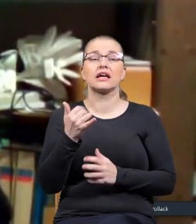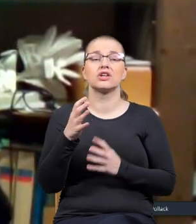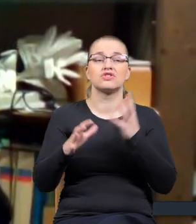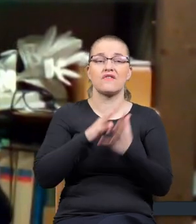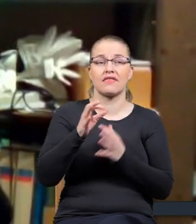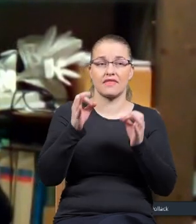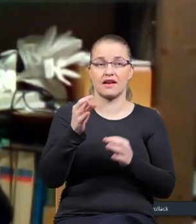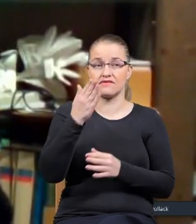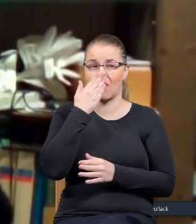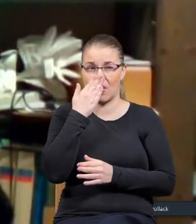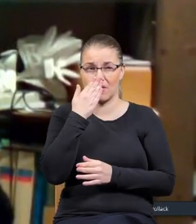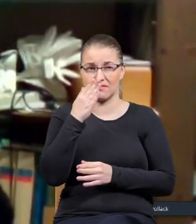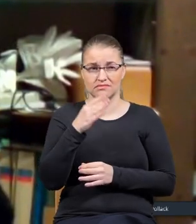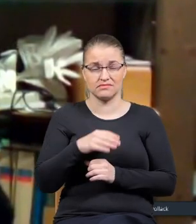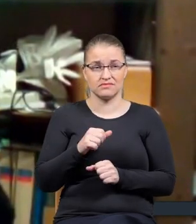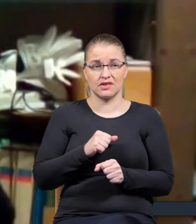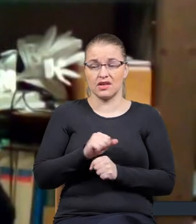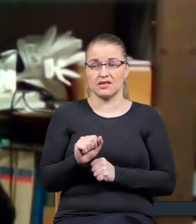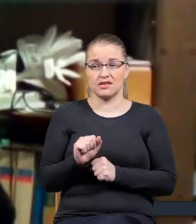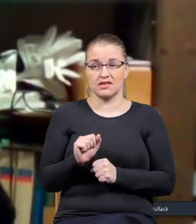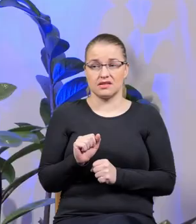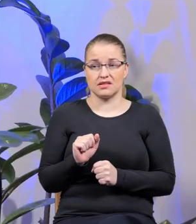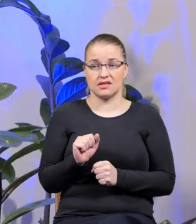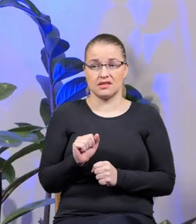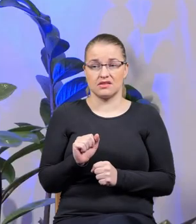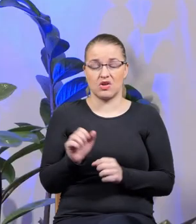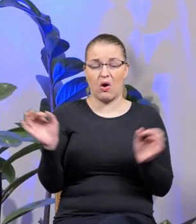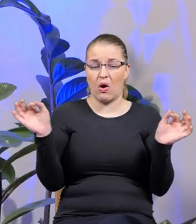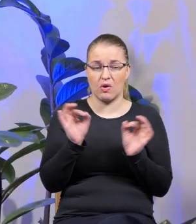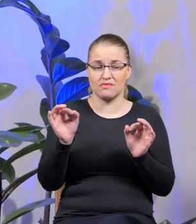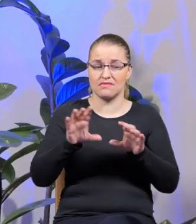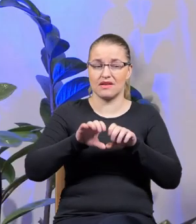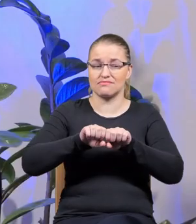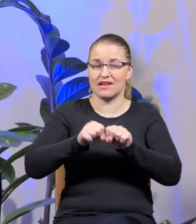wygląda, to jest zupełnie... To jest katastrofa.